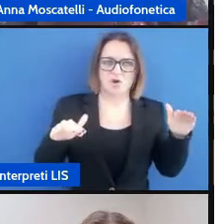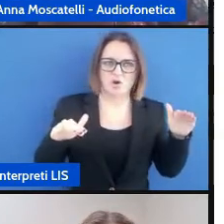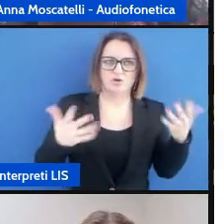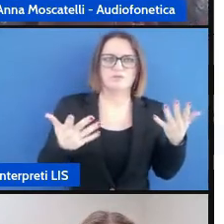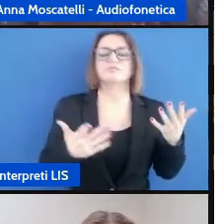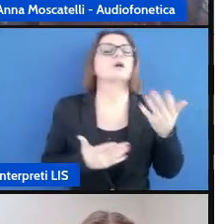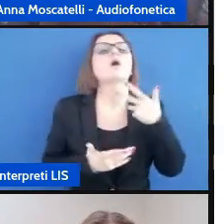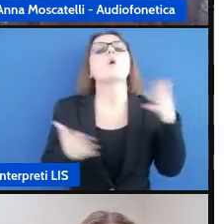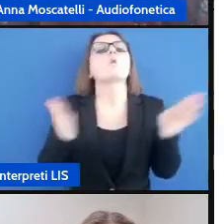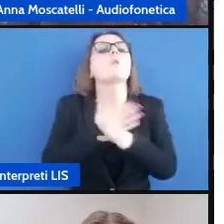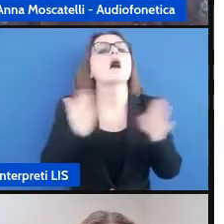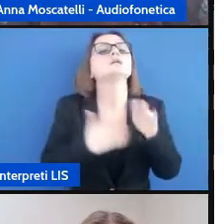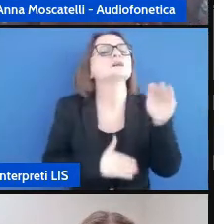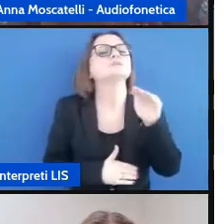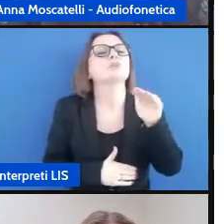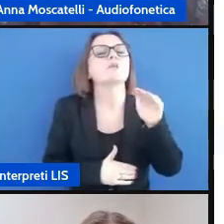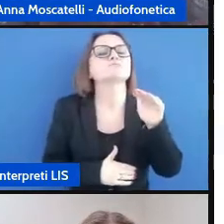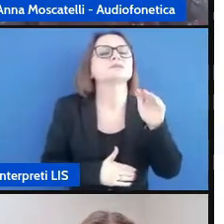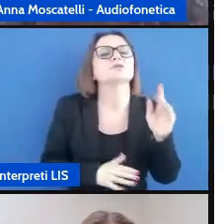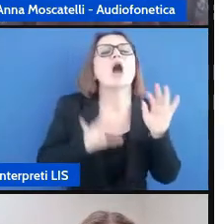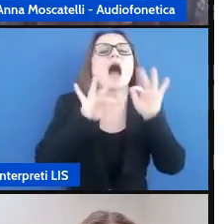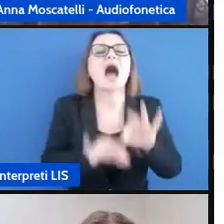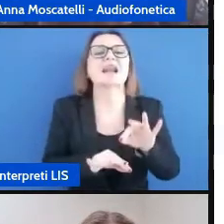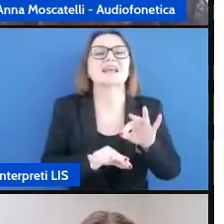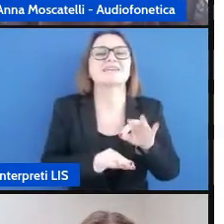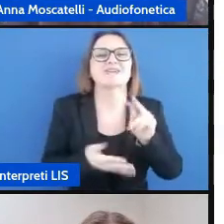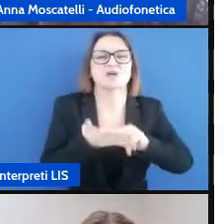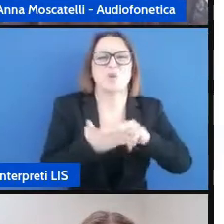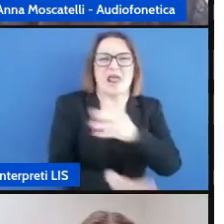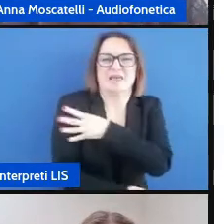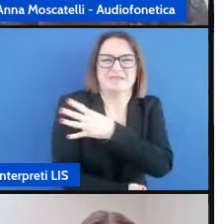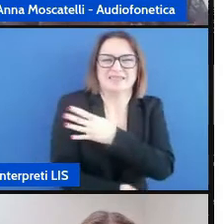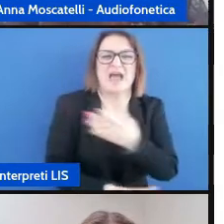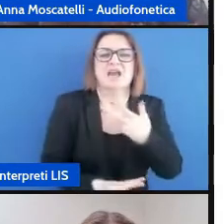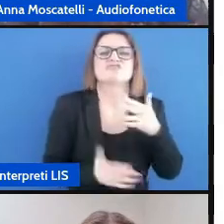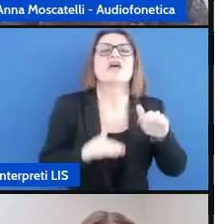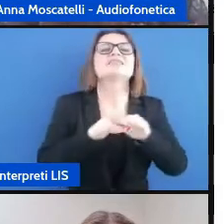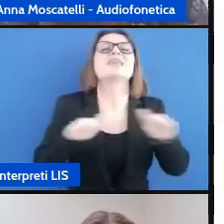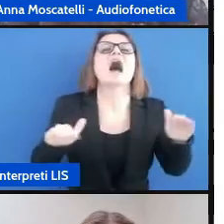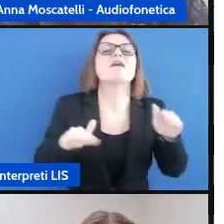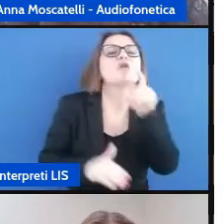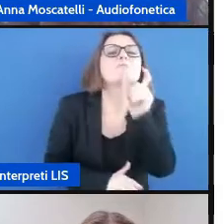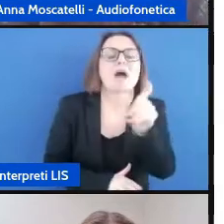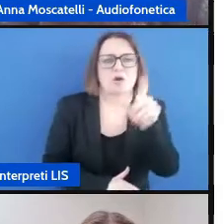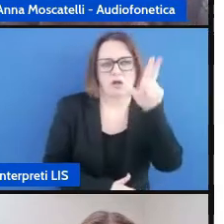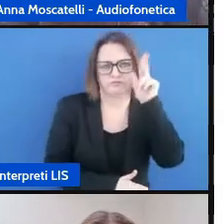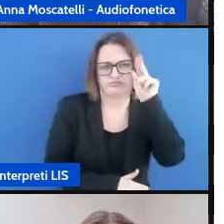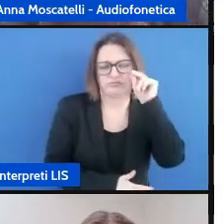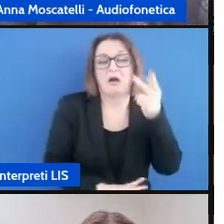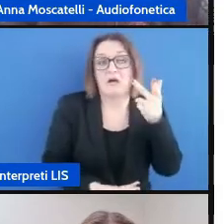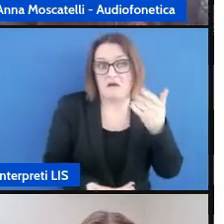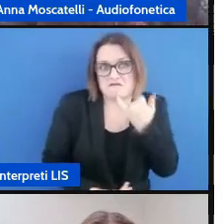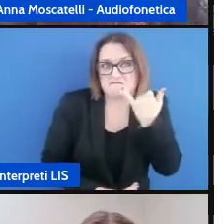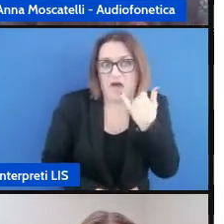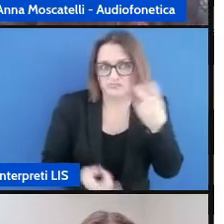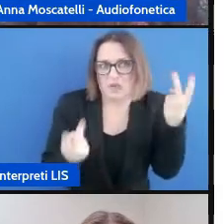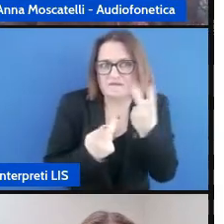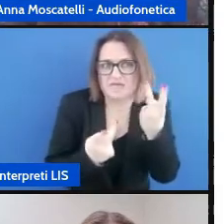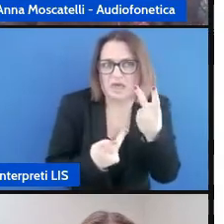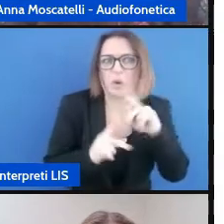qualsiasi bambino che giunge alla scuola primaria conosca il significato di tavolo ed è probabile che sia così però